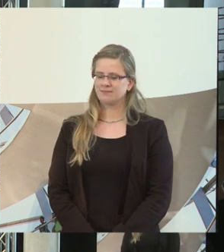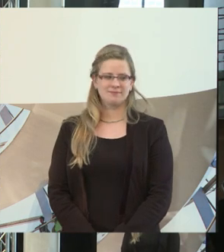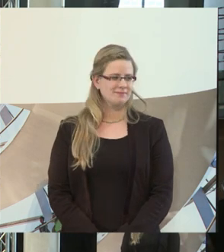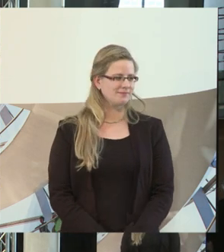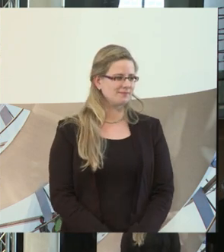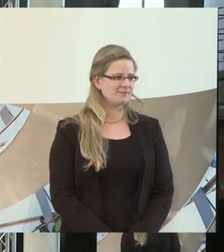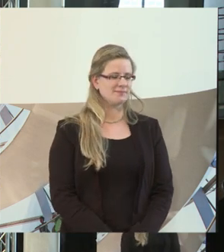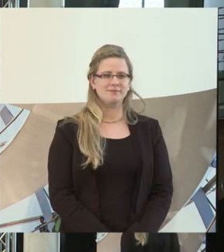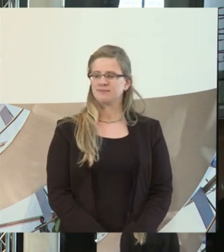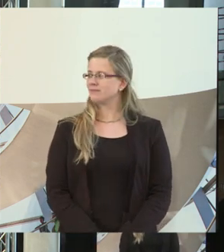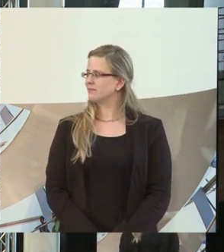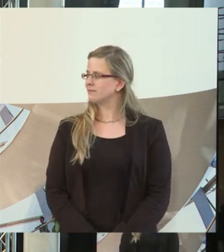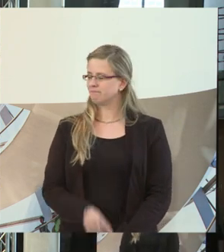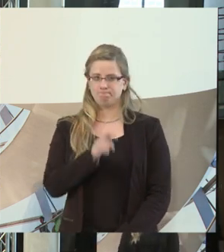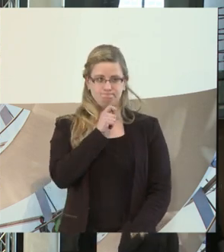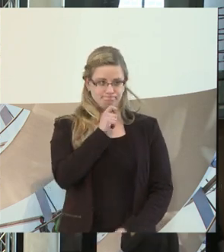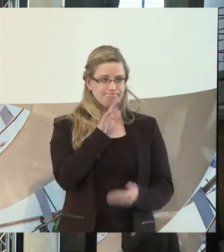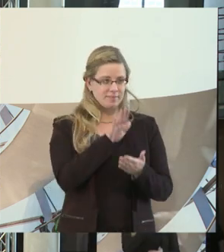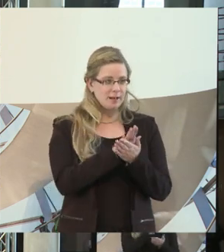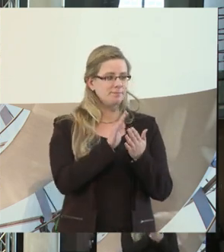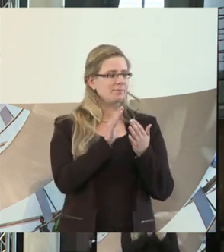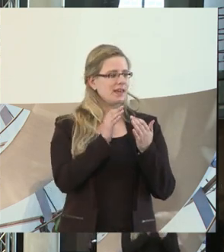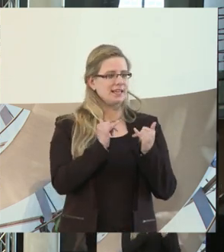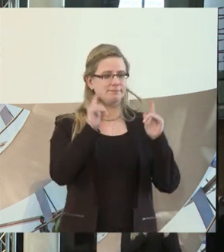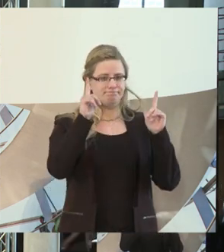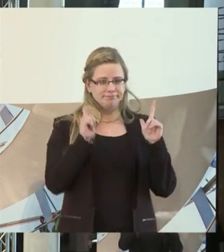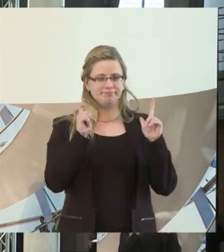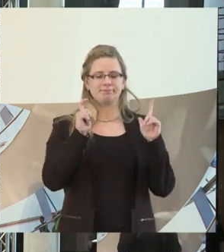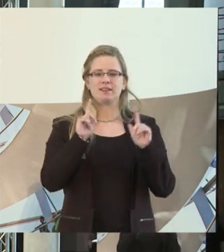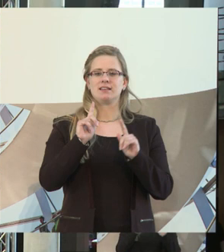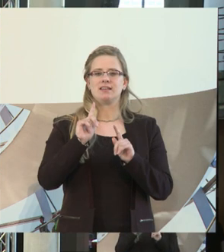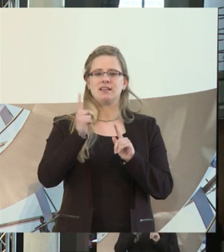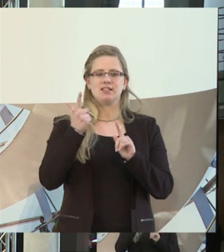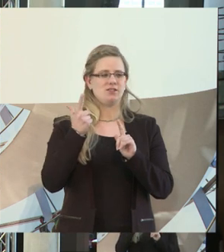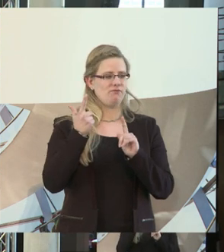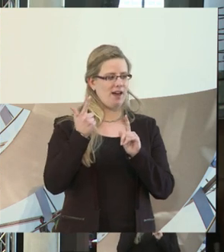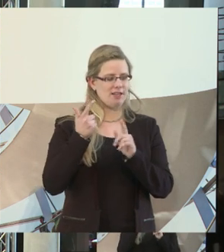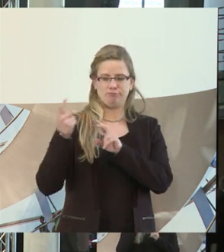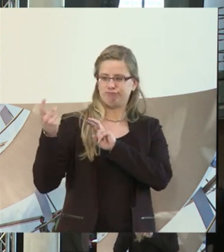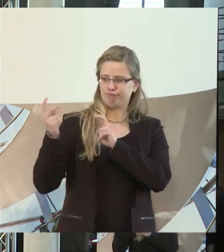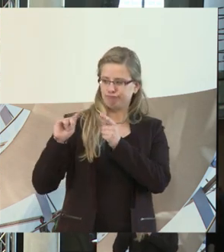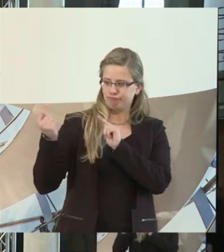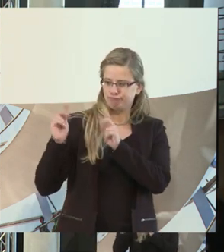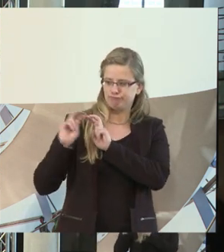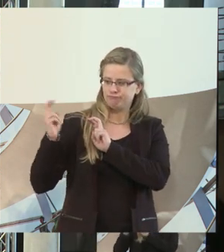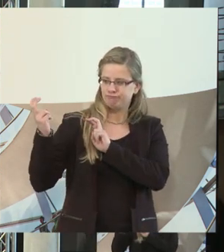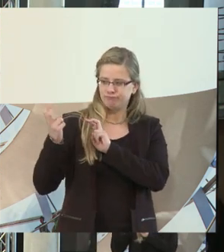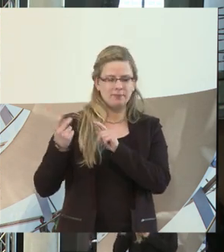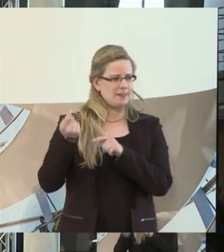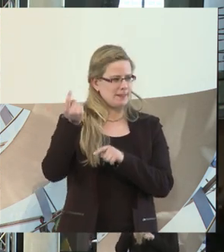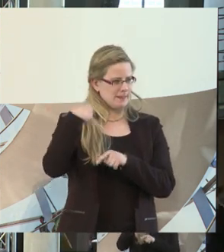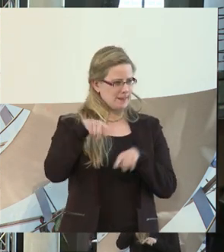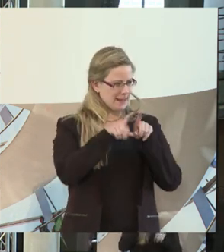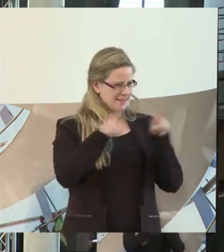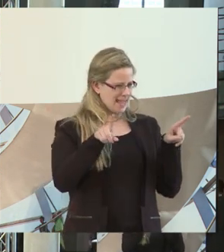willkommen zurück zur zweiten Runde. Wir wollen da anknüpfen an ein Thema, was wir schon in der ersten Runde